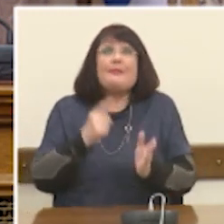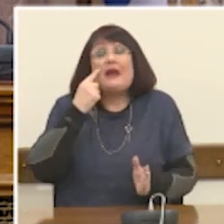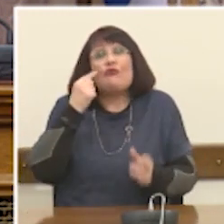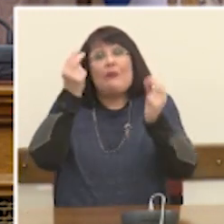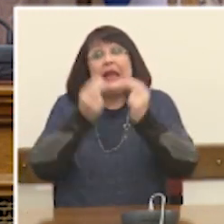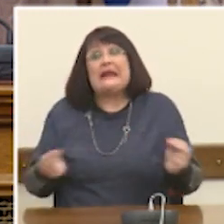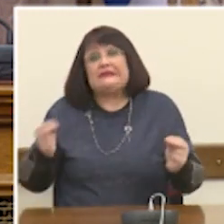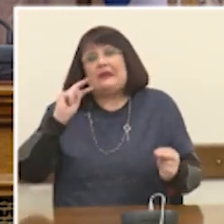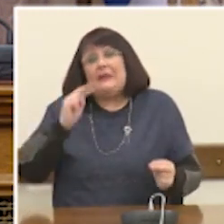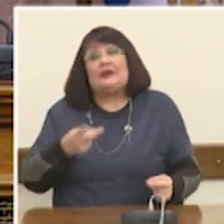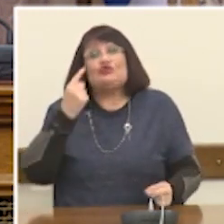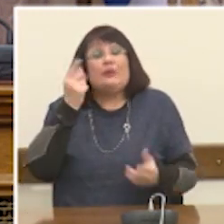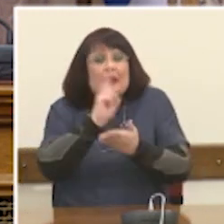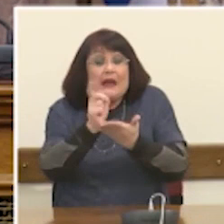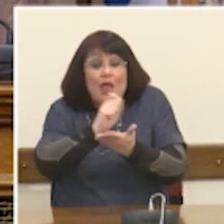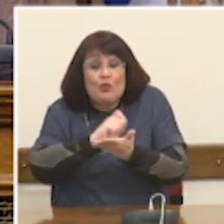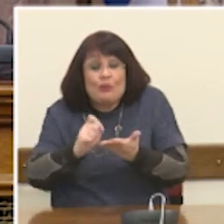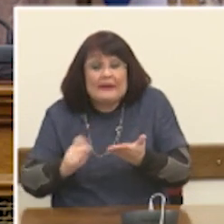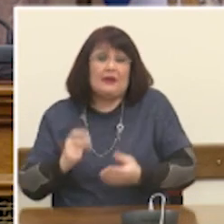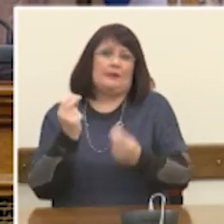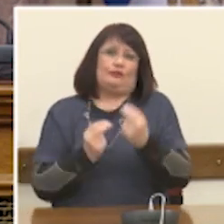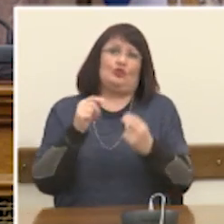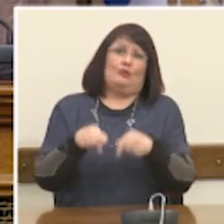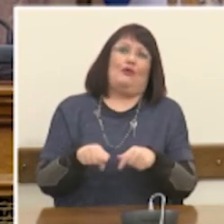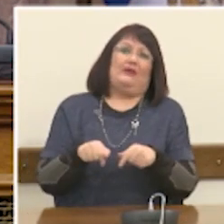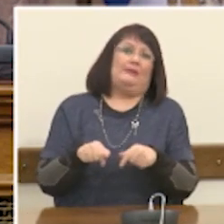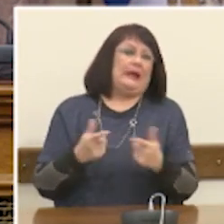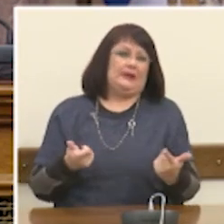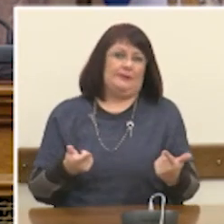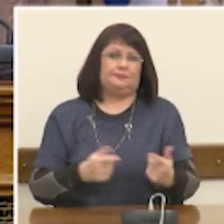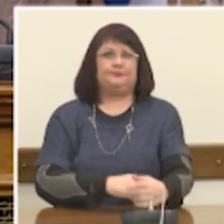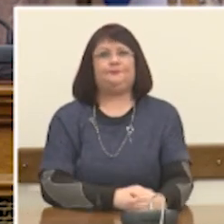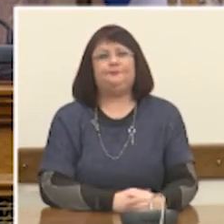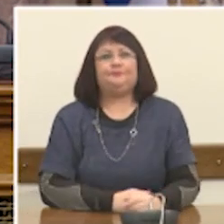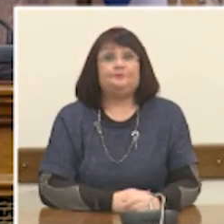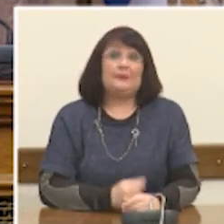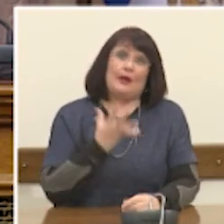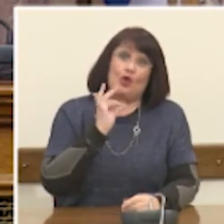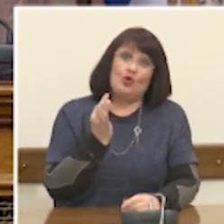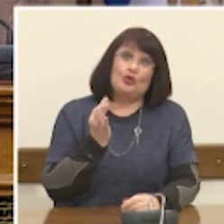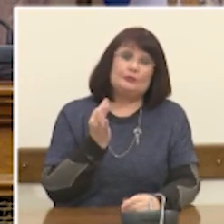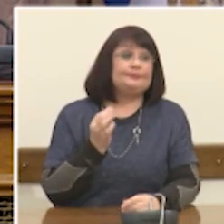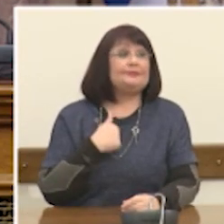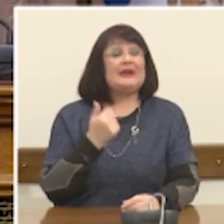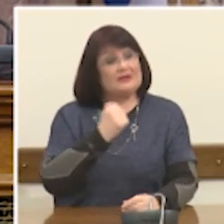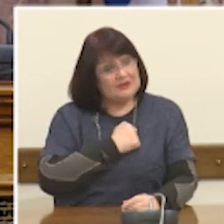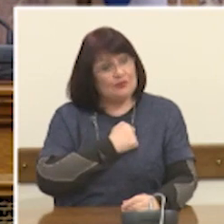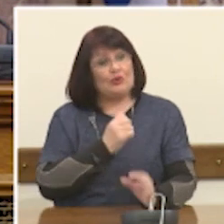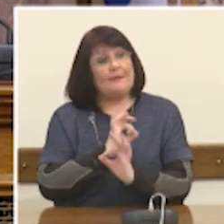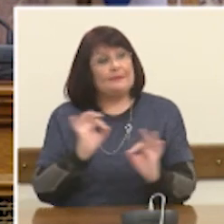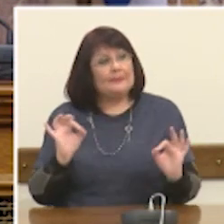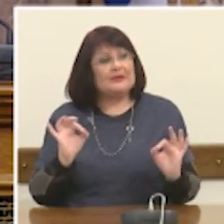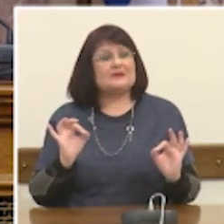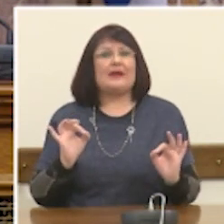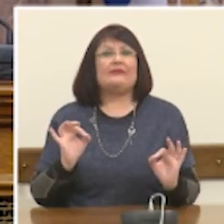χαρτοραφηθεί ως πρόβλημα από μία τέτοια έκθεση, διότι είμαι απολύτως σίγουρος